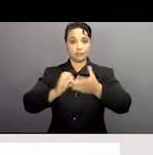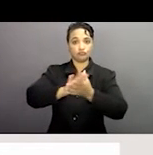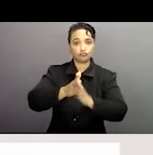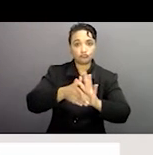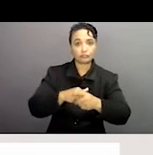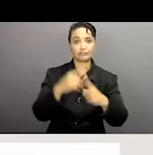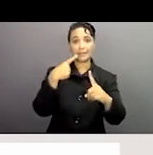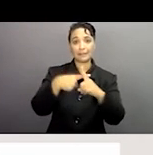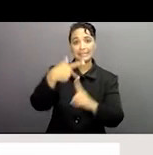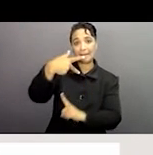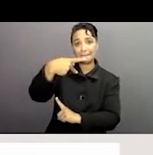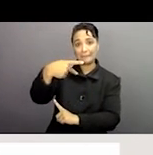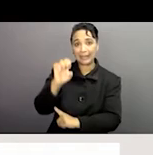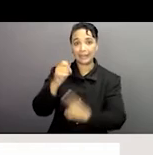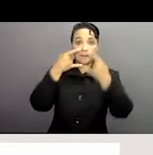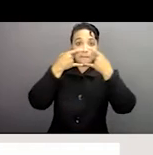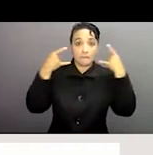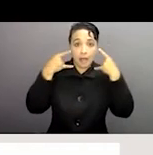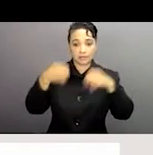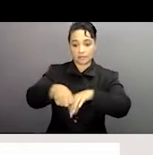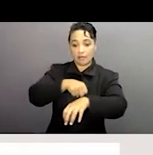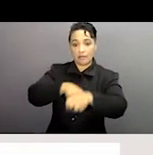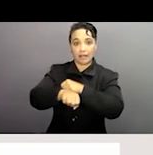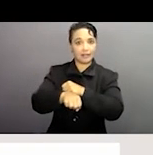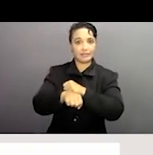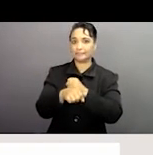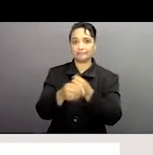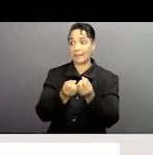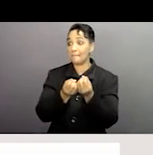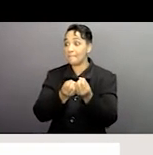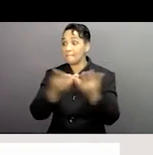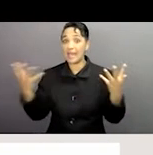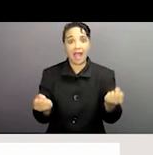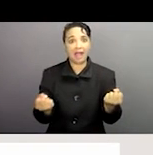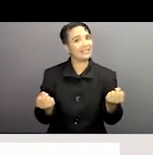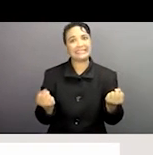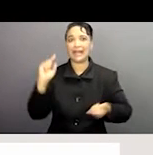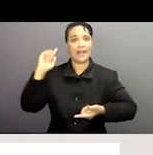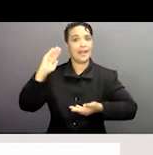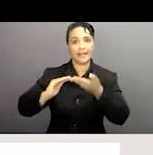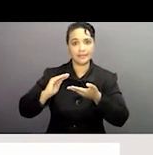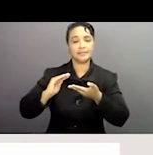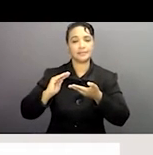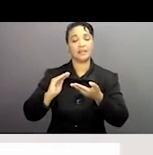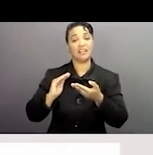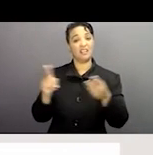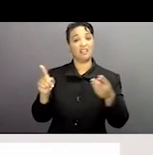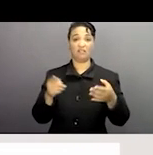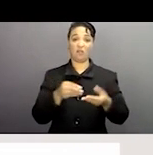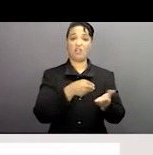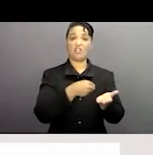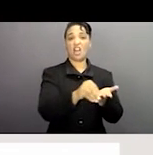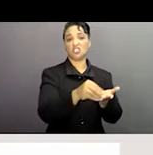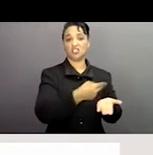-19 aussi bien que le manque aussi de EPI qui semble être limité l'équipement